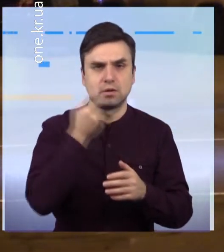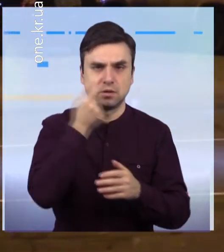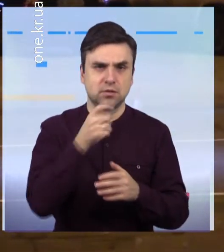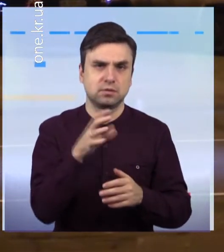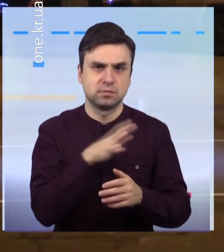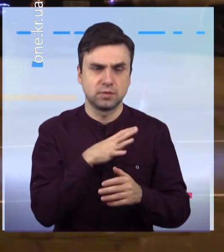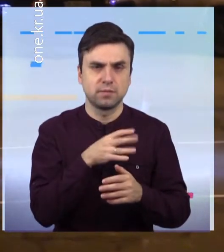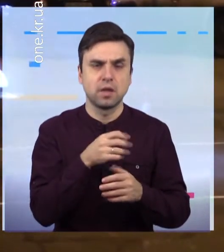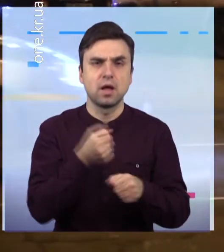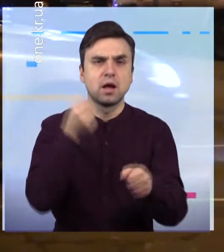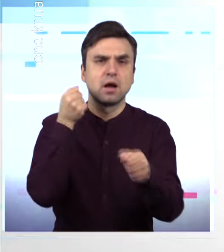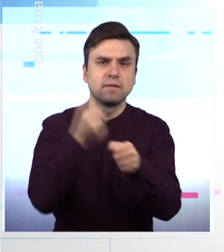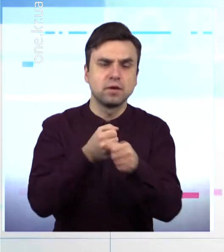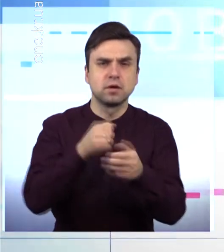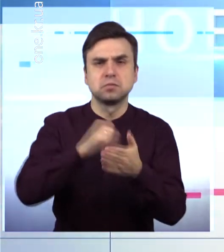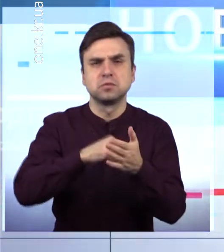розбиралися поліцейські